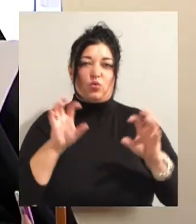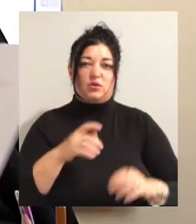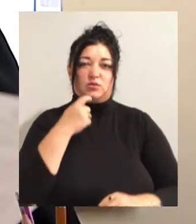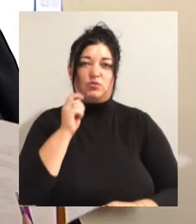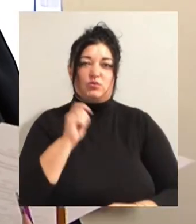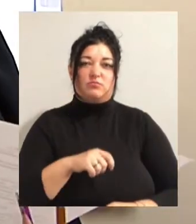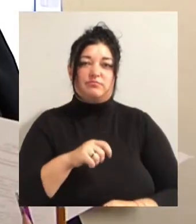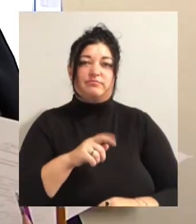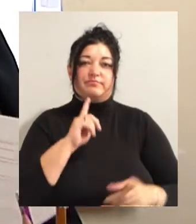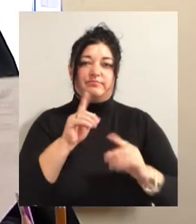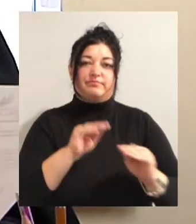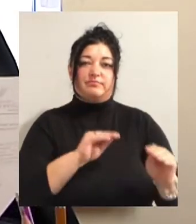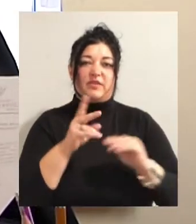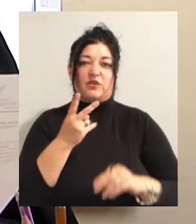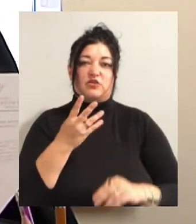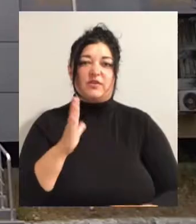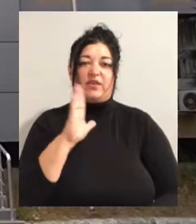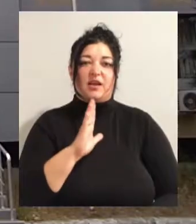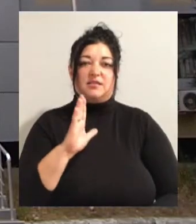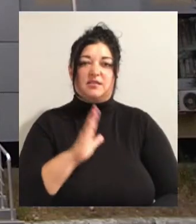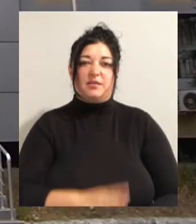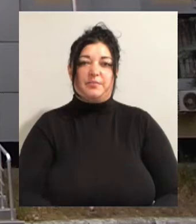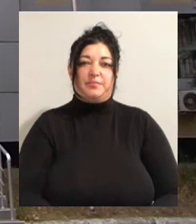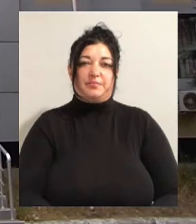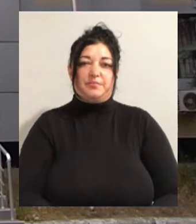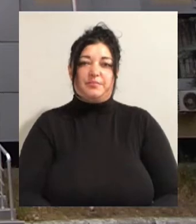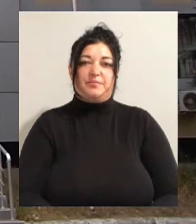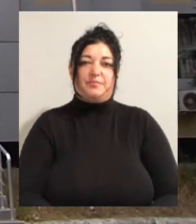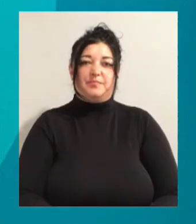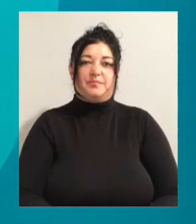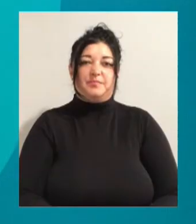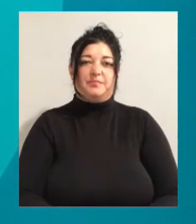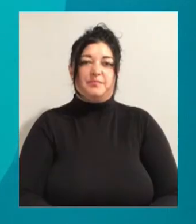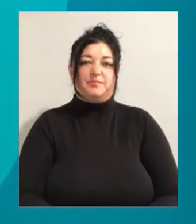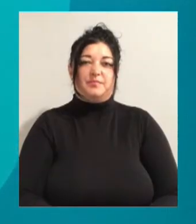на 24 вересня. Христина Шкрябіна, Ладислава Гарбар. Новини на Суспільному. Одеса.